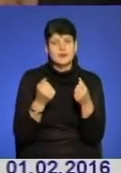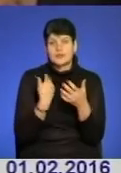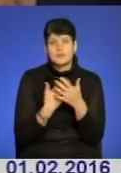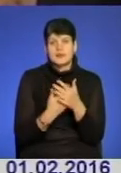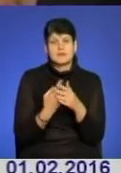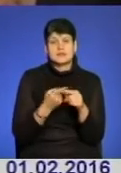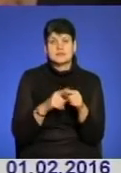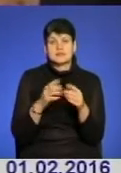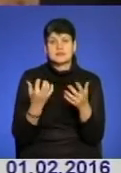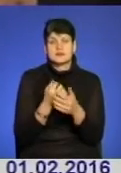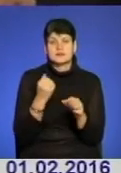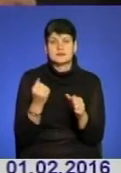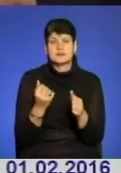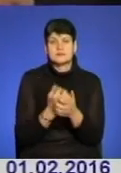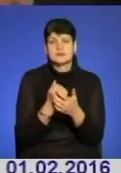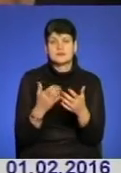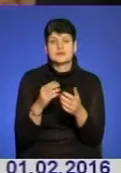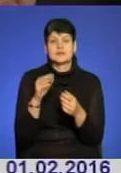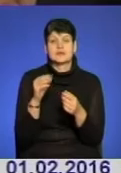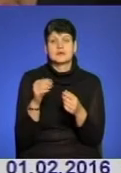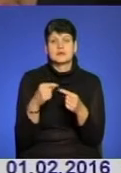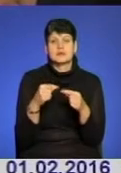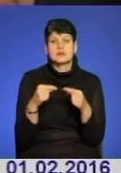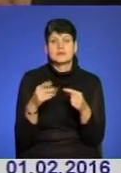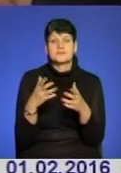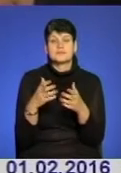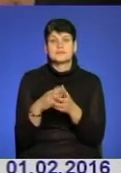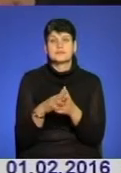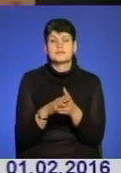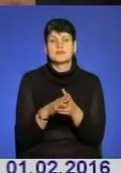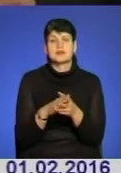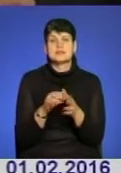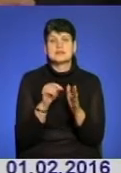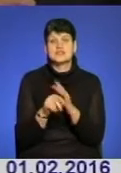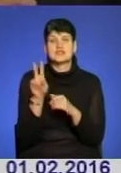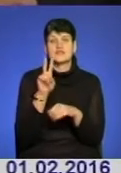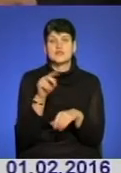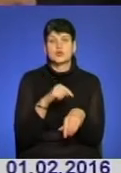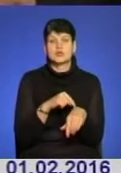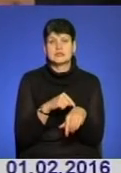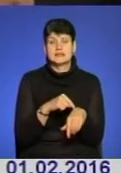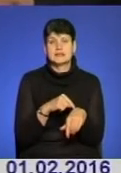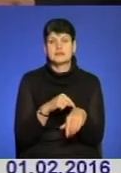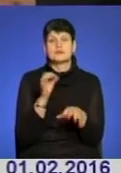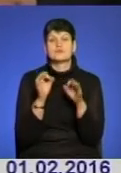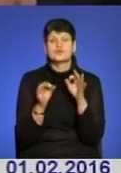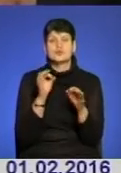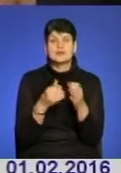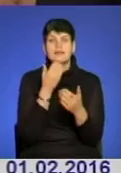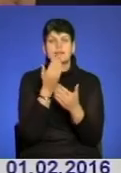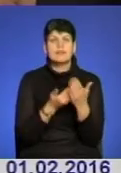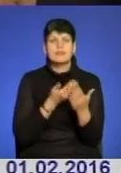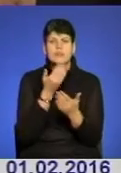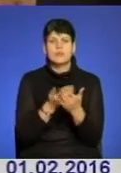будь-які ускладнення, після емболія могла бути повітряна. Дві години в суді допитували